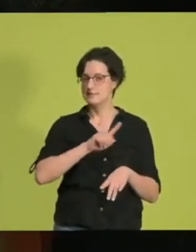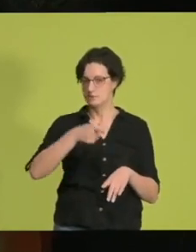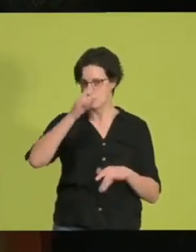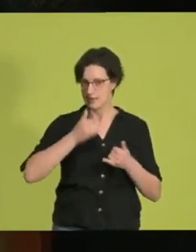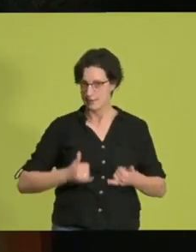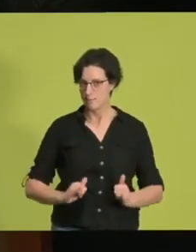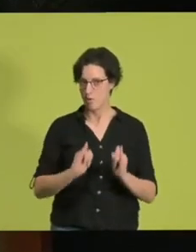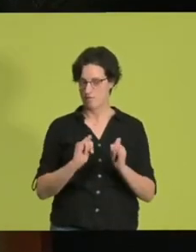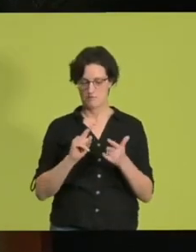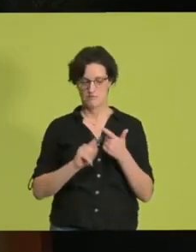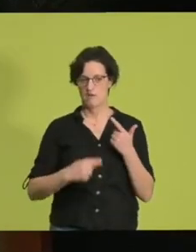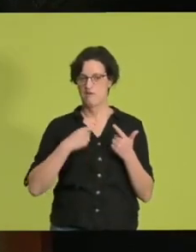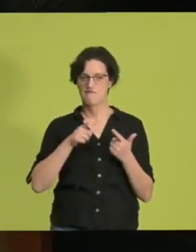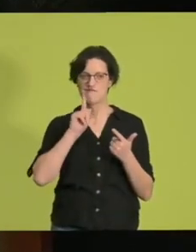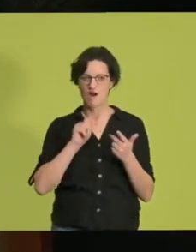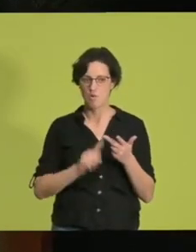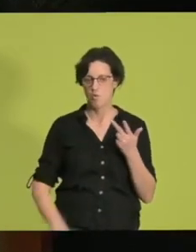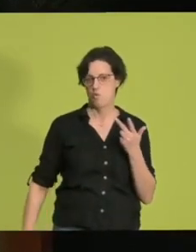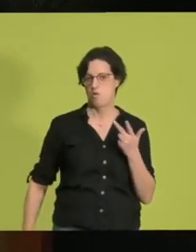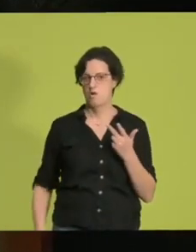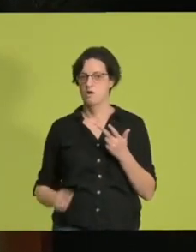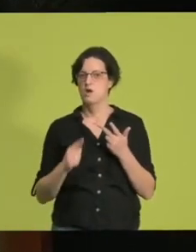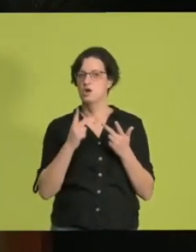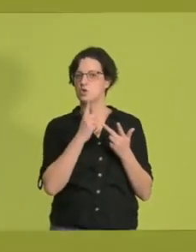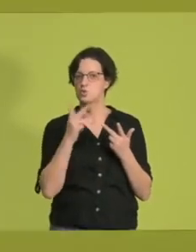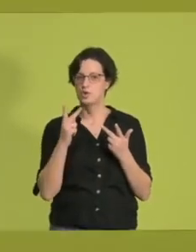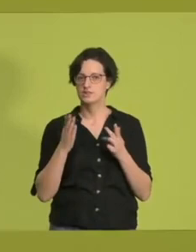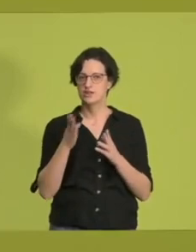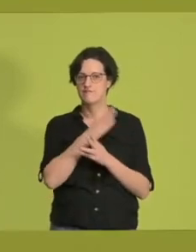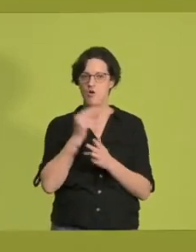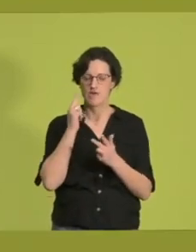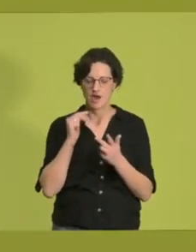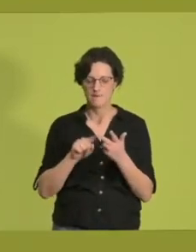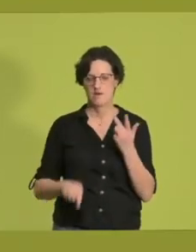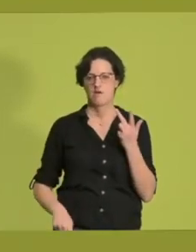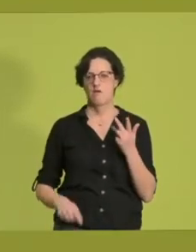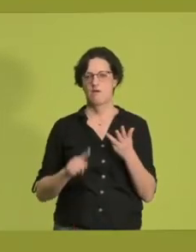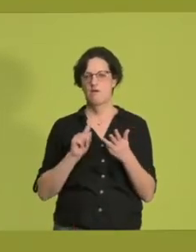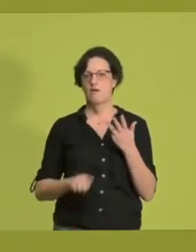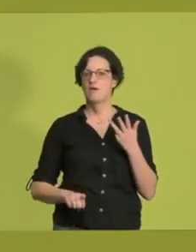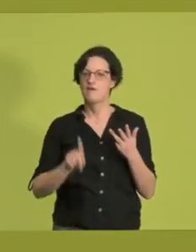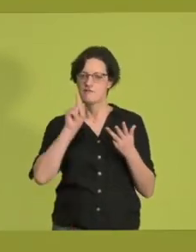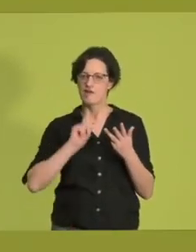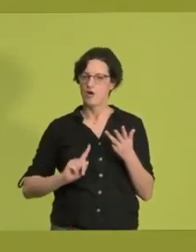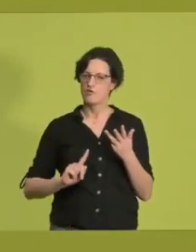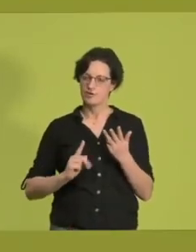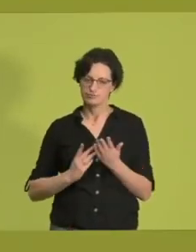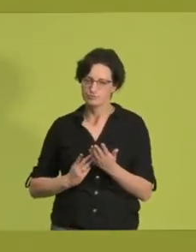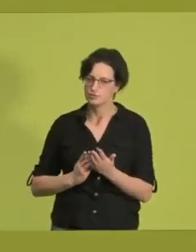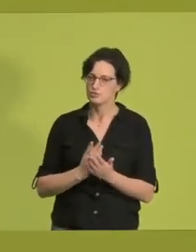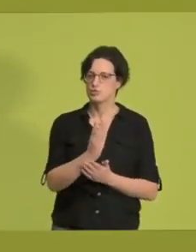als eine Frau mit einem kurdischen Vornamen, als eine Frau, die sich konsequent für eine